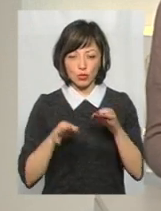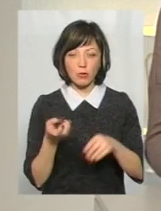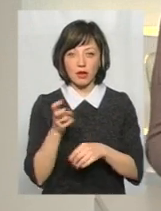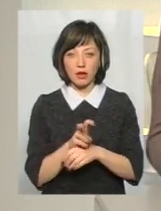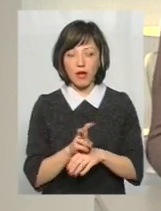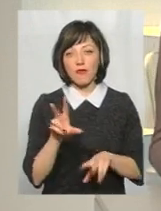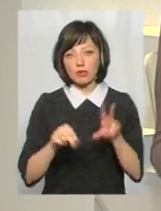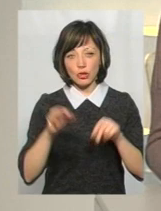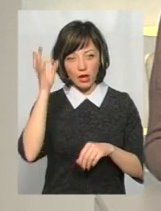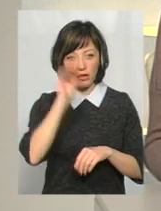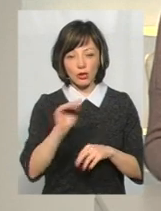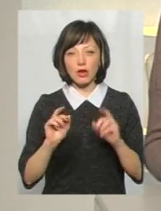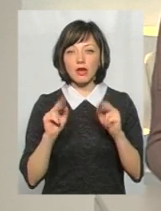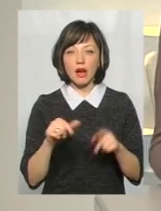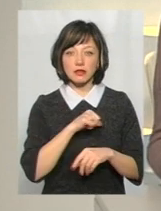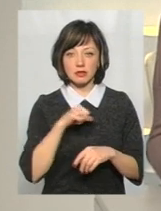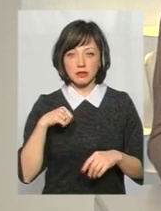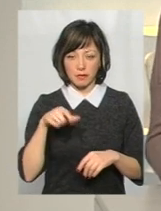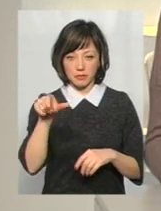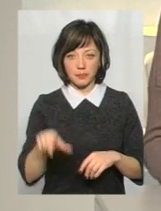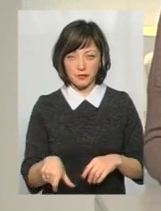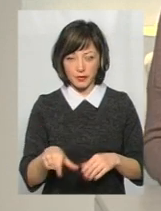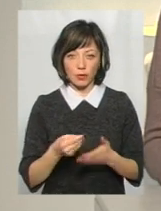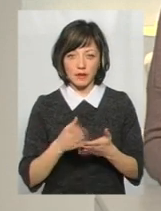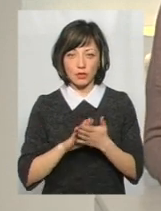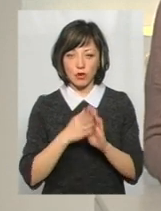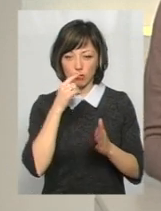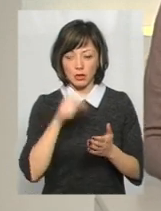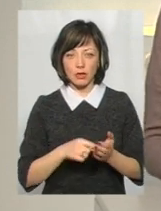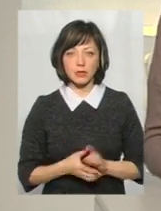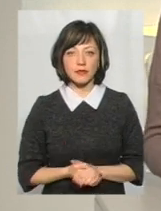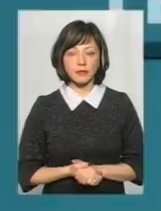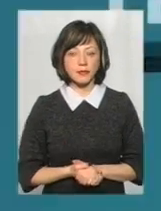Вважаю, доречним буде нагадати, як сам посадовець оцінив ситуацію, в яку потрапив.